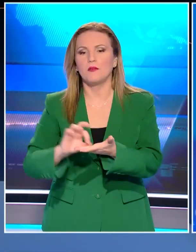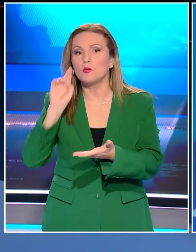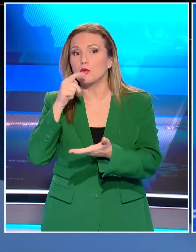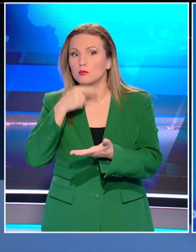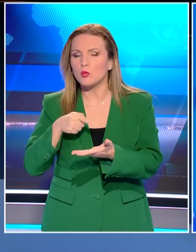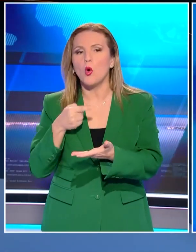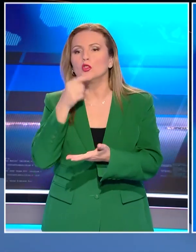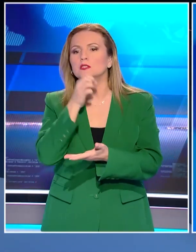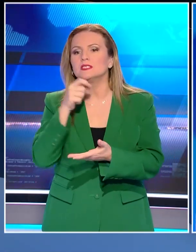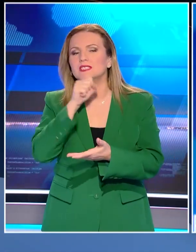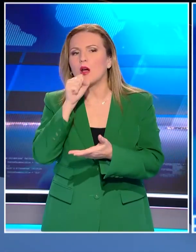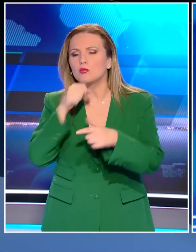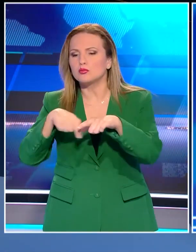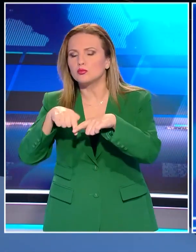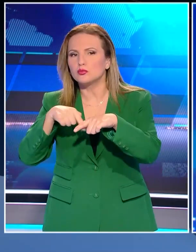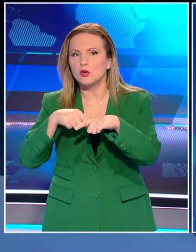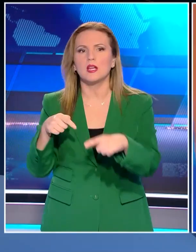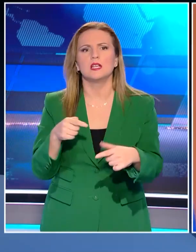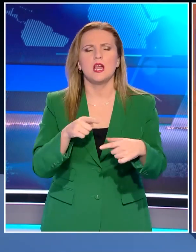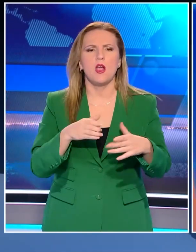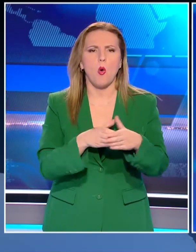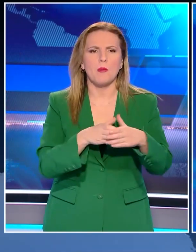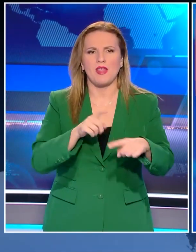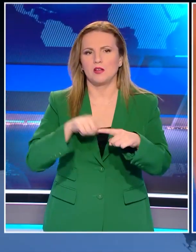έψαλαν στον Πρωθυπουργό το Σώμα Ελλήνων Προσκόπων.